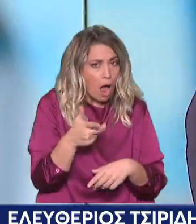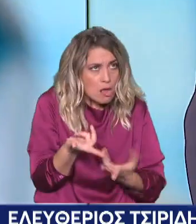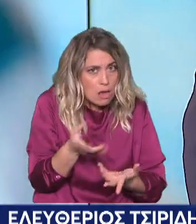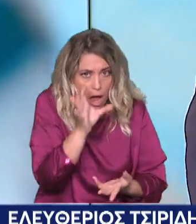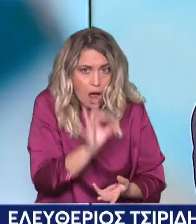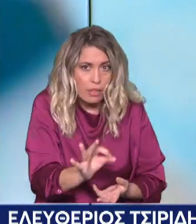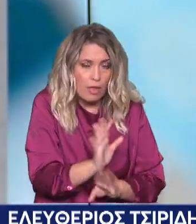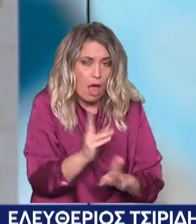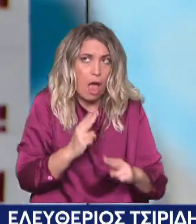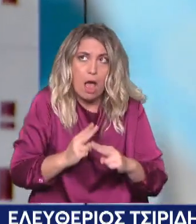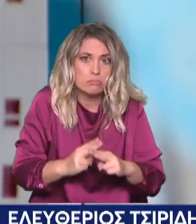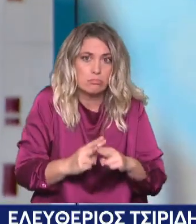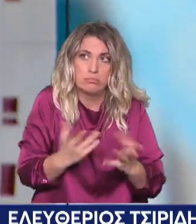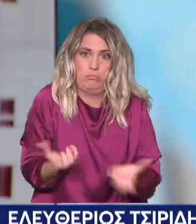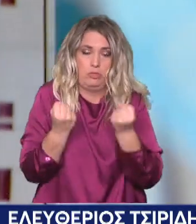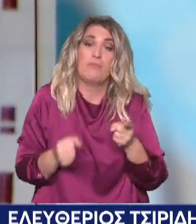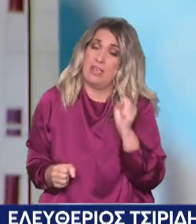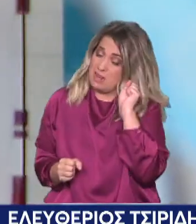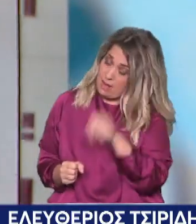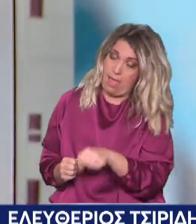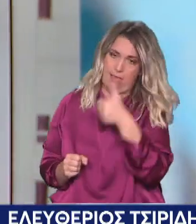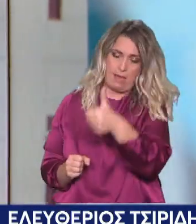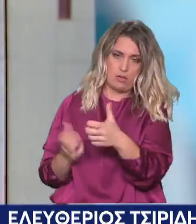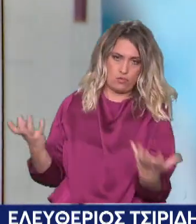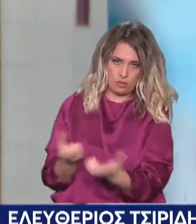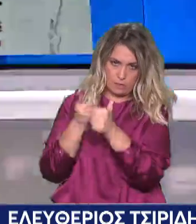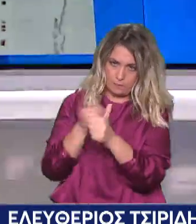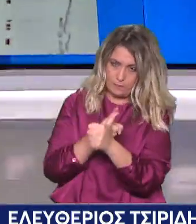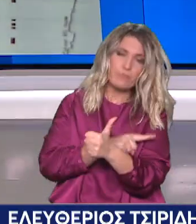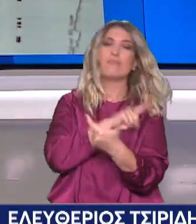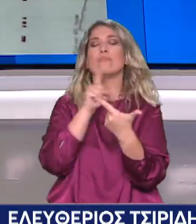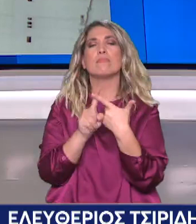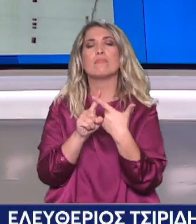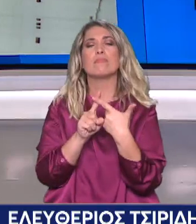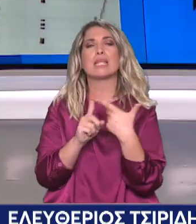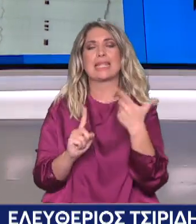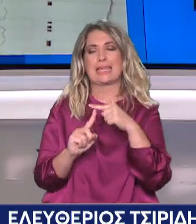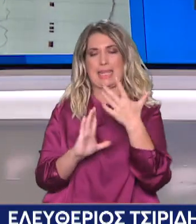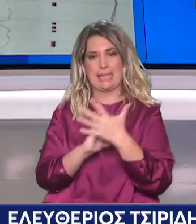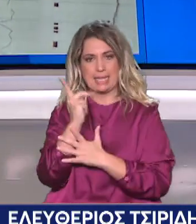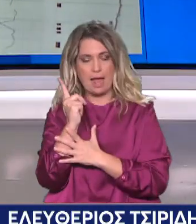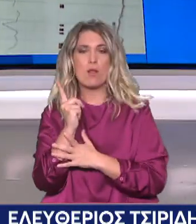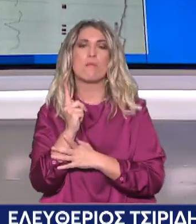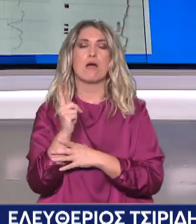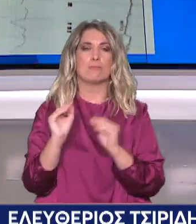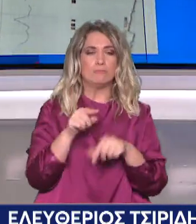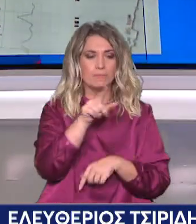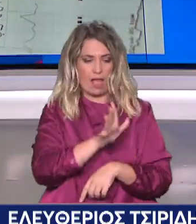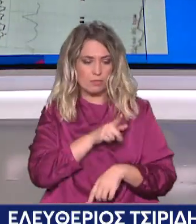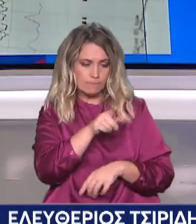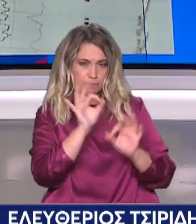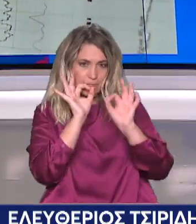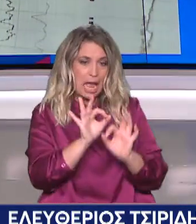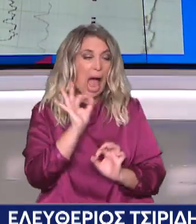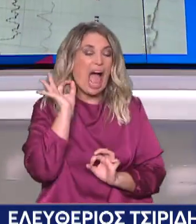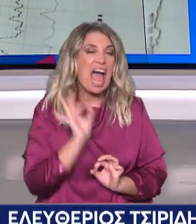πολύ μεγάλη αξία. Αυτό που λέτε και να σας δώσω και μια άλλη διάσταση. Καθώς η τεχνολογία προχωρά, οι μηχανές αυτές μαθαίνουν από τον άνθρωπο και συνέχεια θα